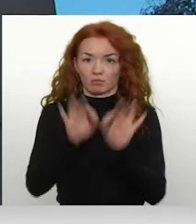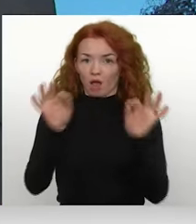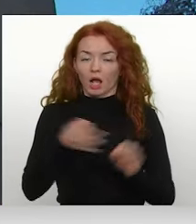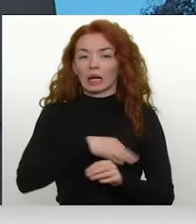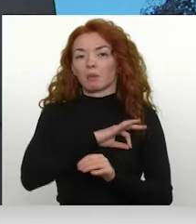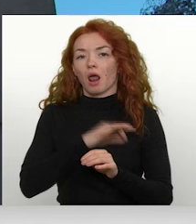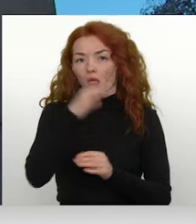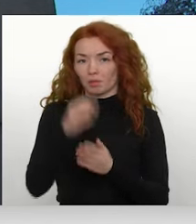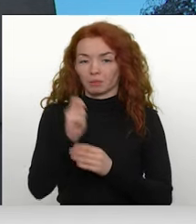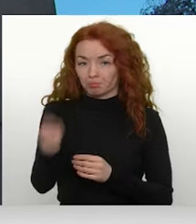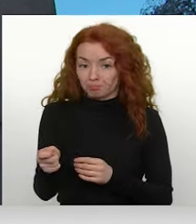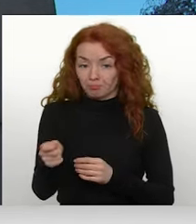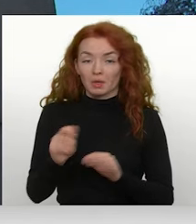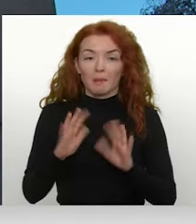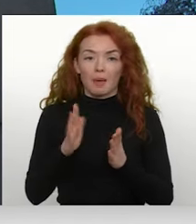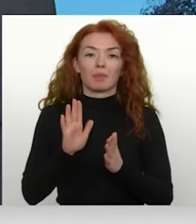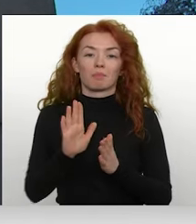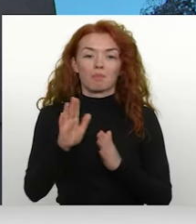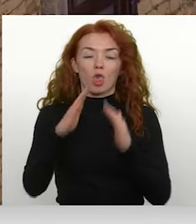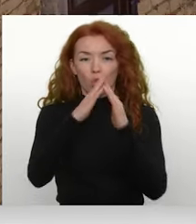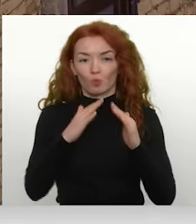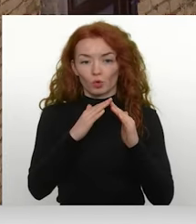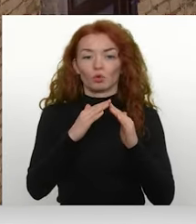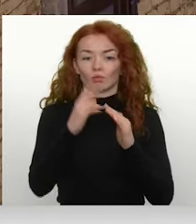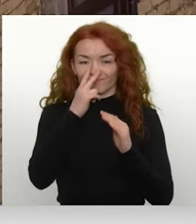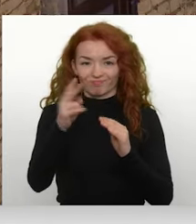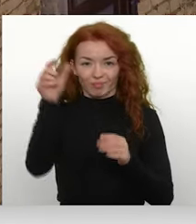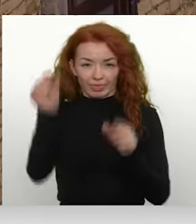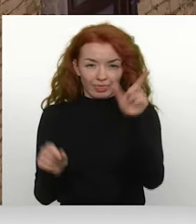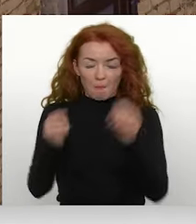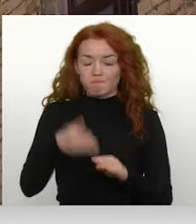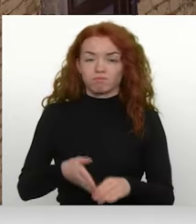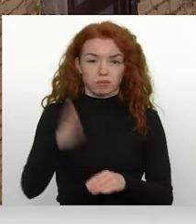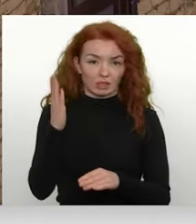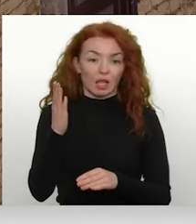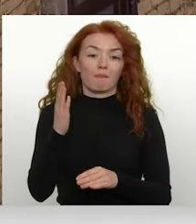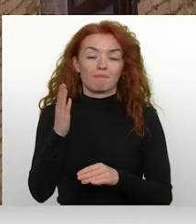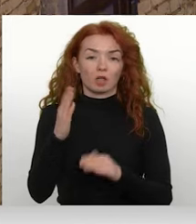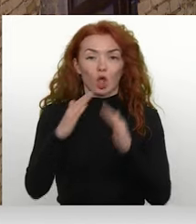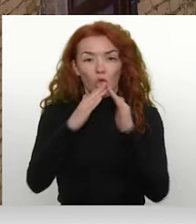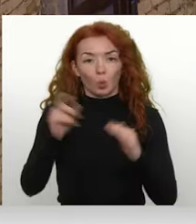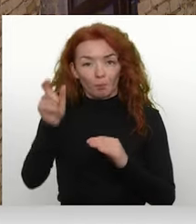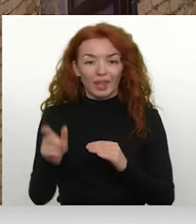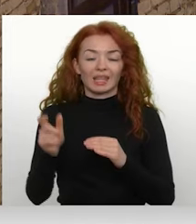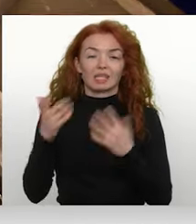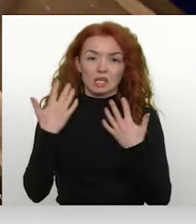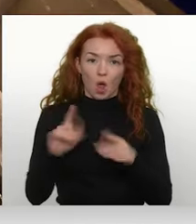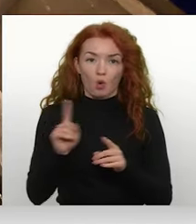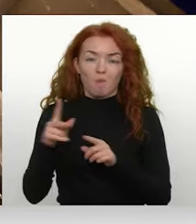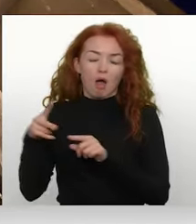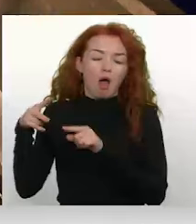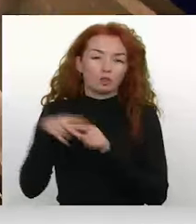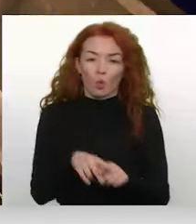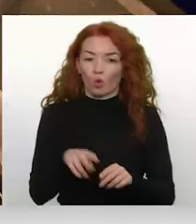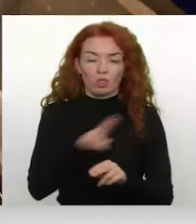atbildība. Tomēr Rīgā pie jumtu malām joprojām daudz viet vērojamas bīstamas lāstakas. Jumiķi un alpīnisti jau ir pārslogoti